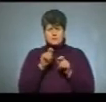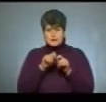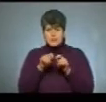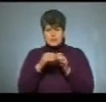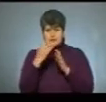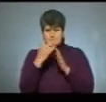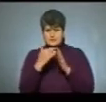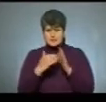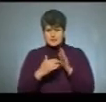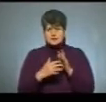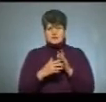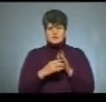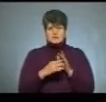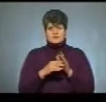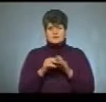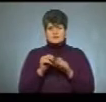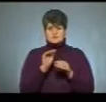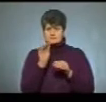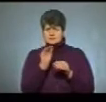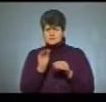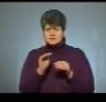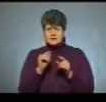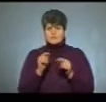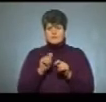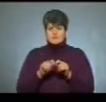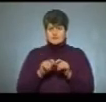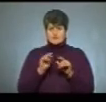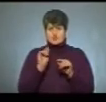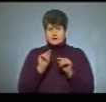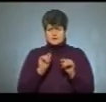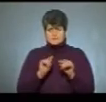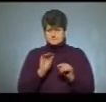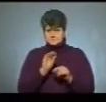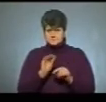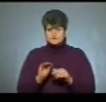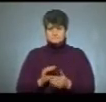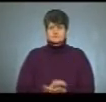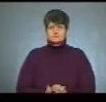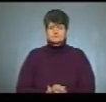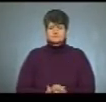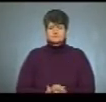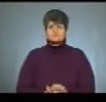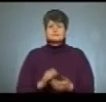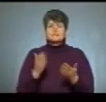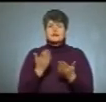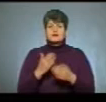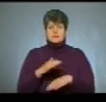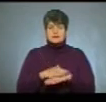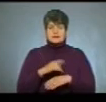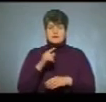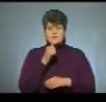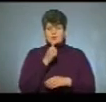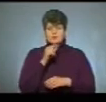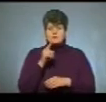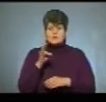набрані оці всі реквізити, які потрібно ввести в програму. На які предмети на пробному ЗНО